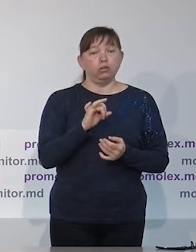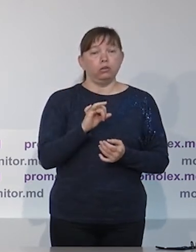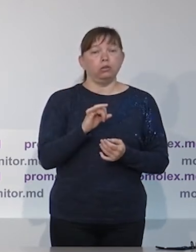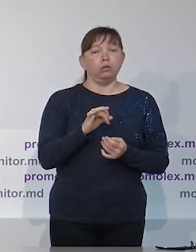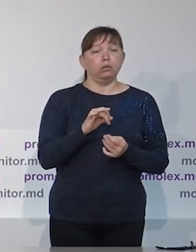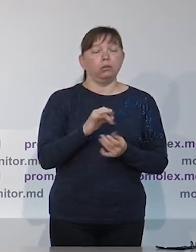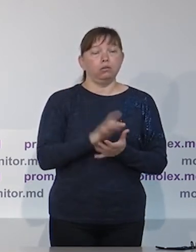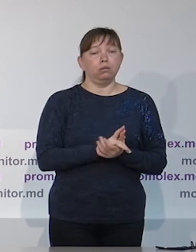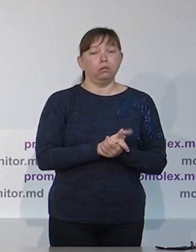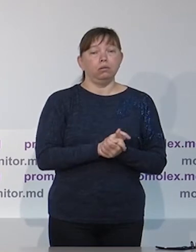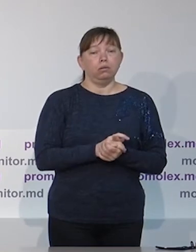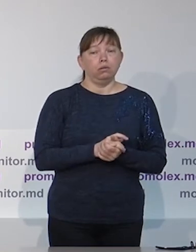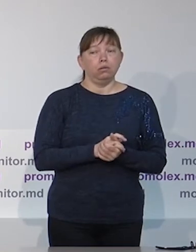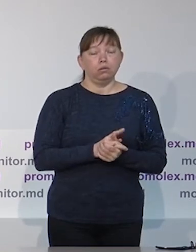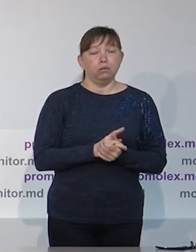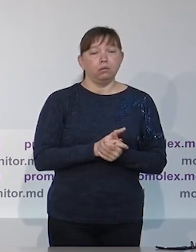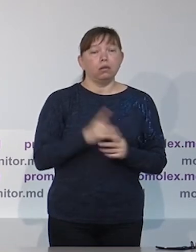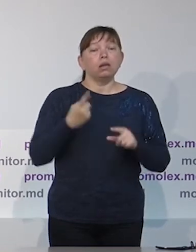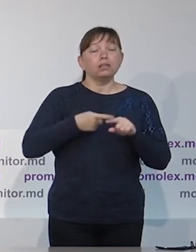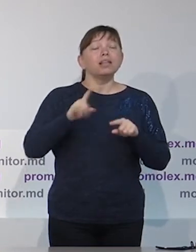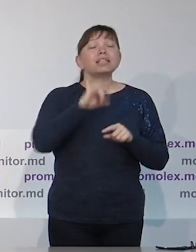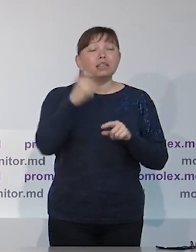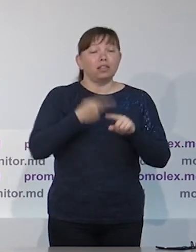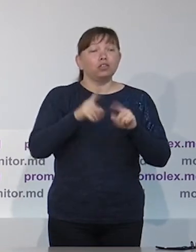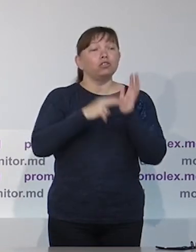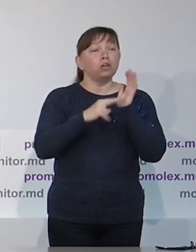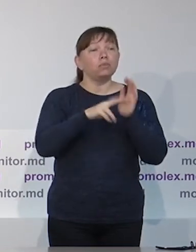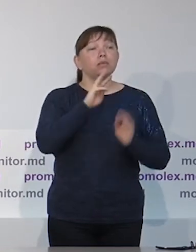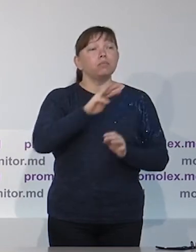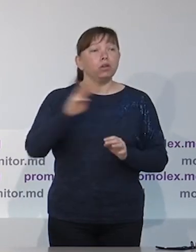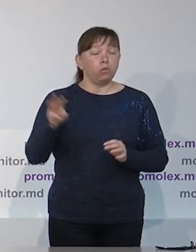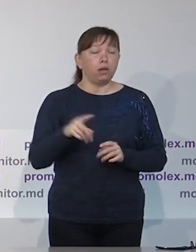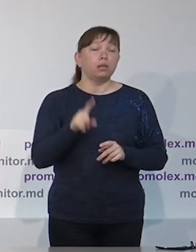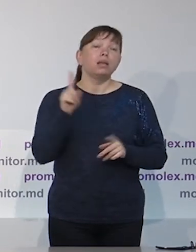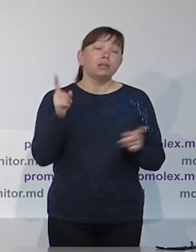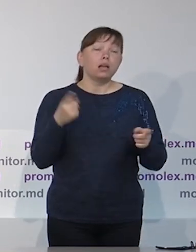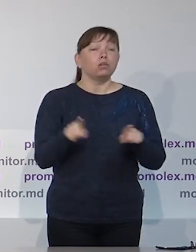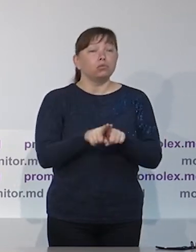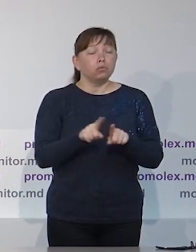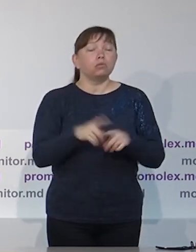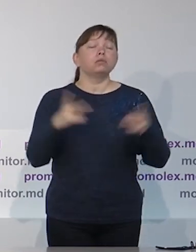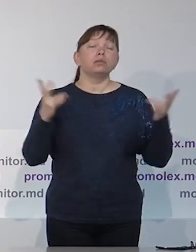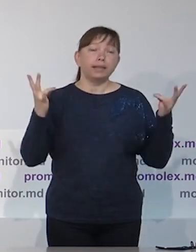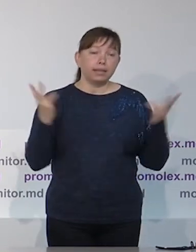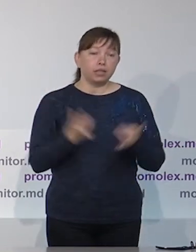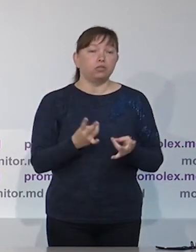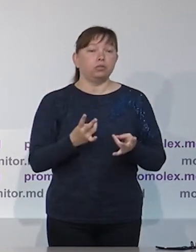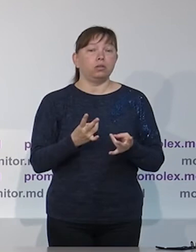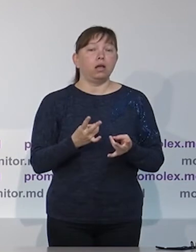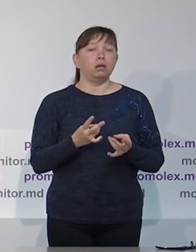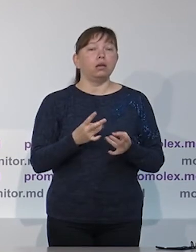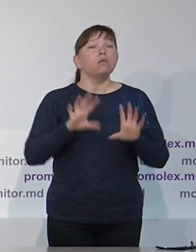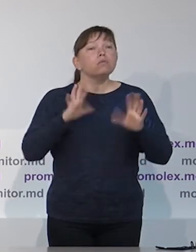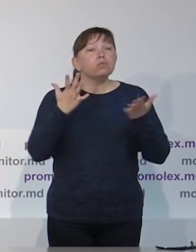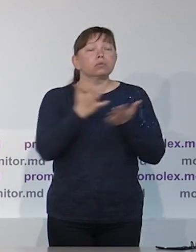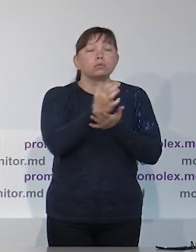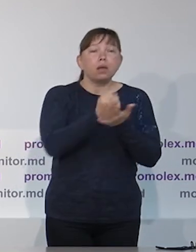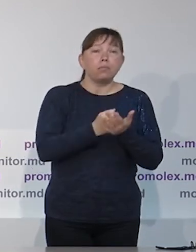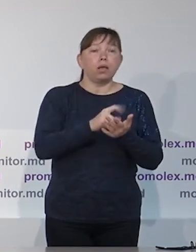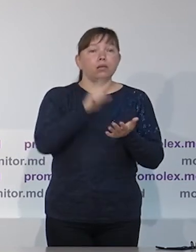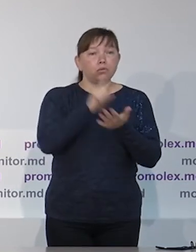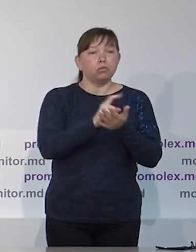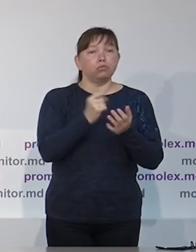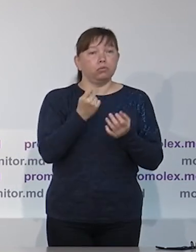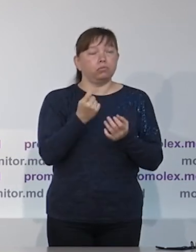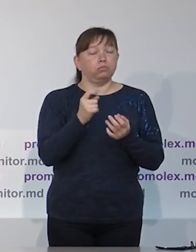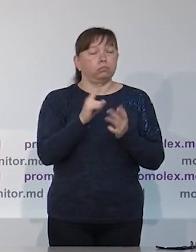для того, чтобы ЦИК смог начать вести свою работу и оплачивать расходы,